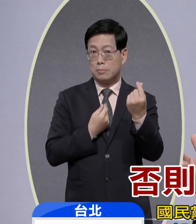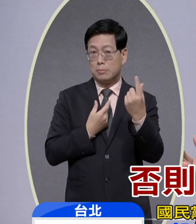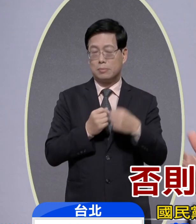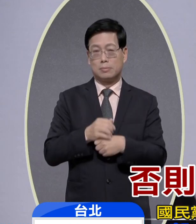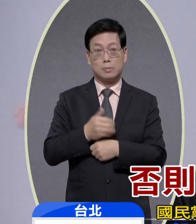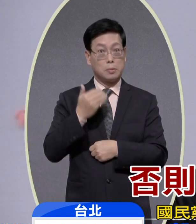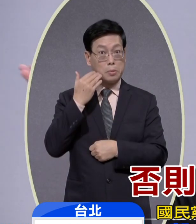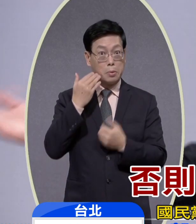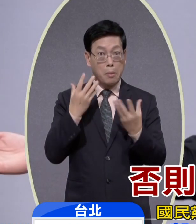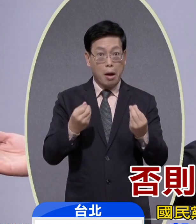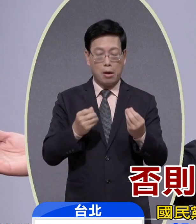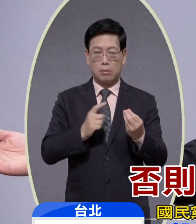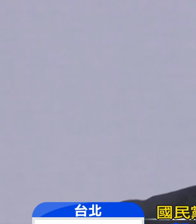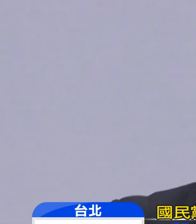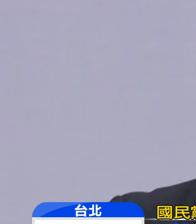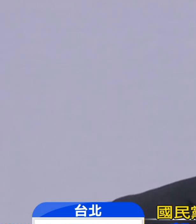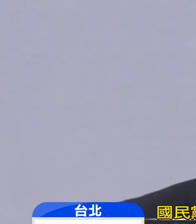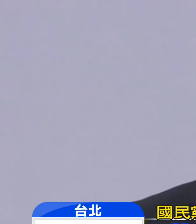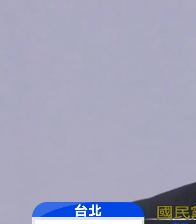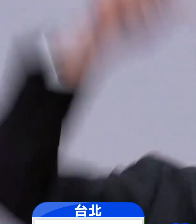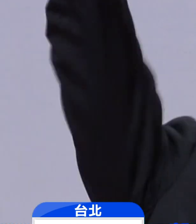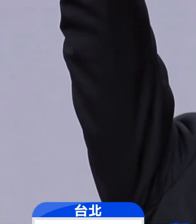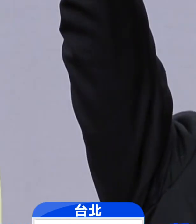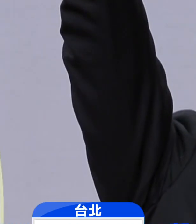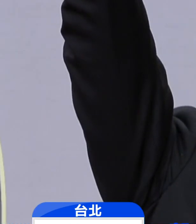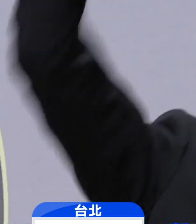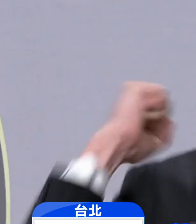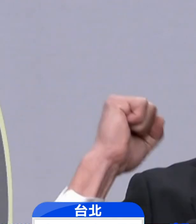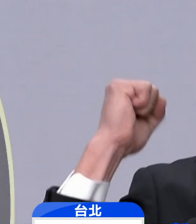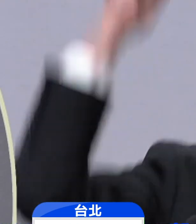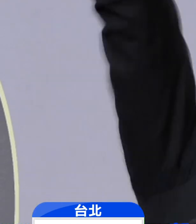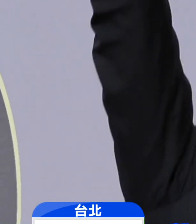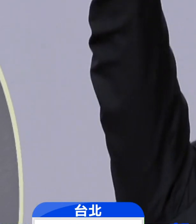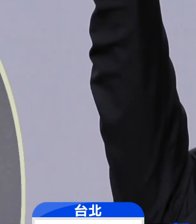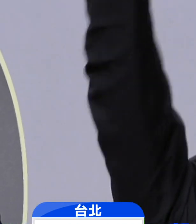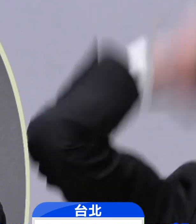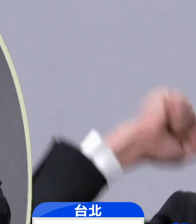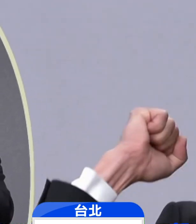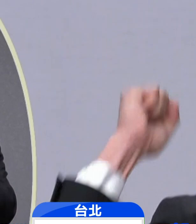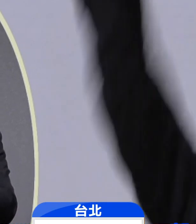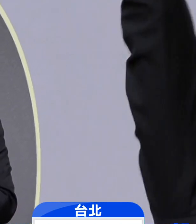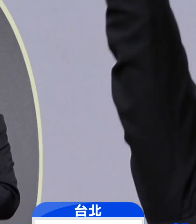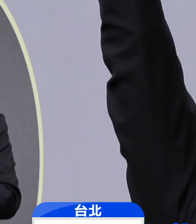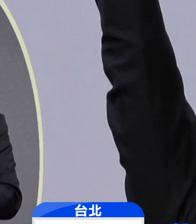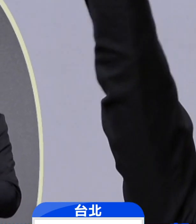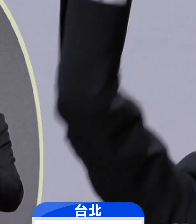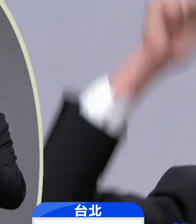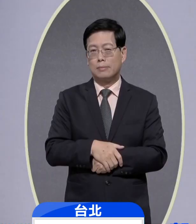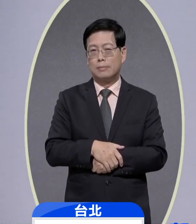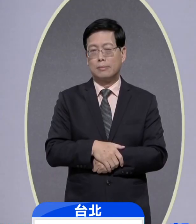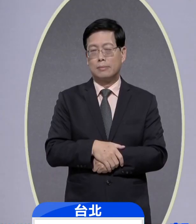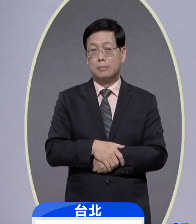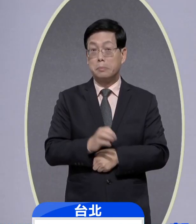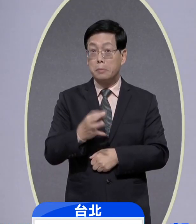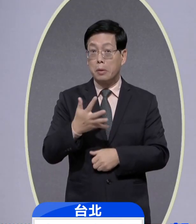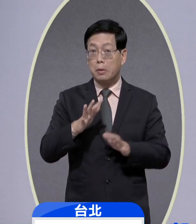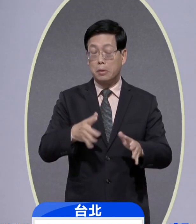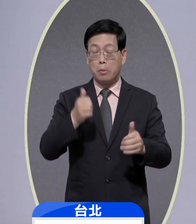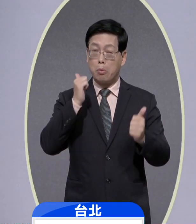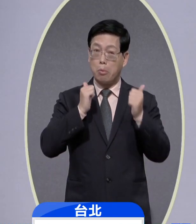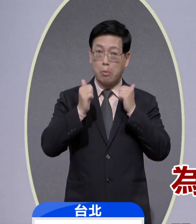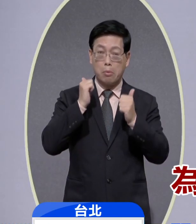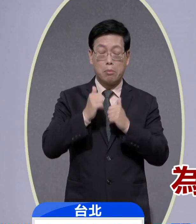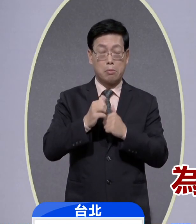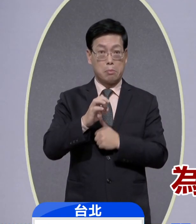否则请你喊出台湾独立政签发表会开场三声叫善蔡总统主权定位说明白韩国瑜在用四个为什么